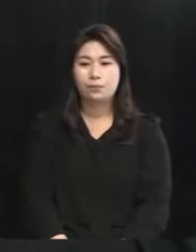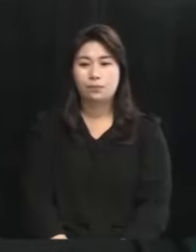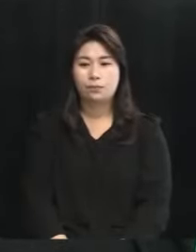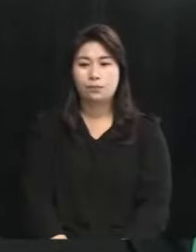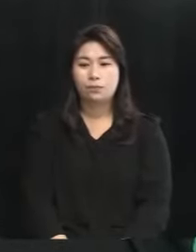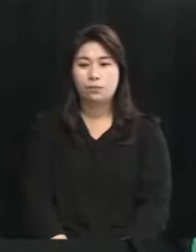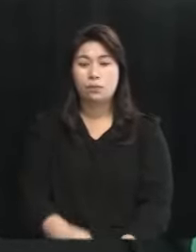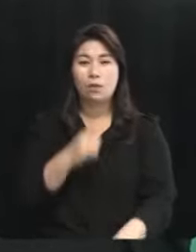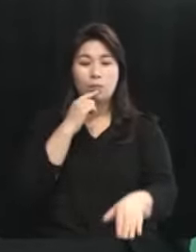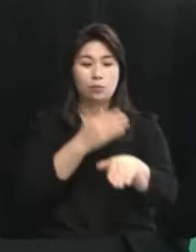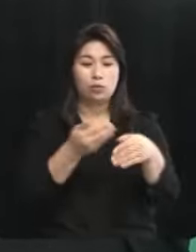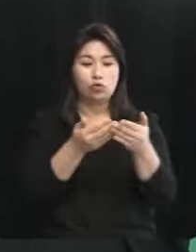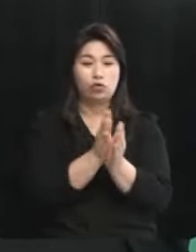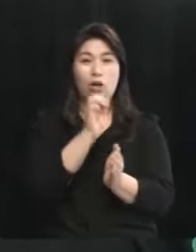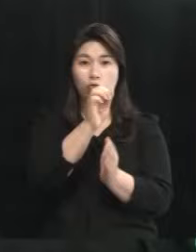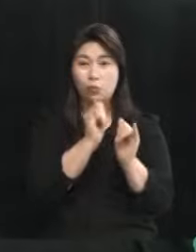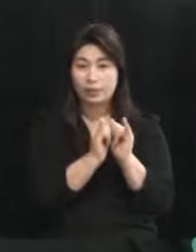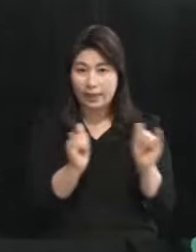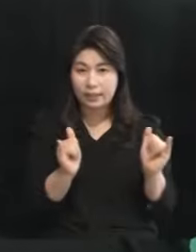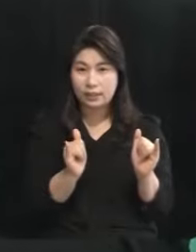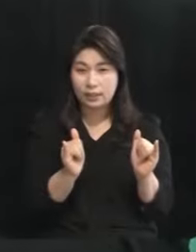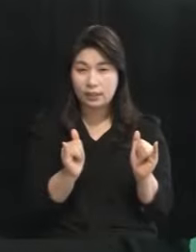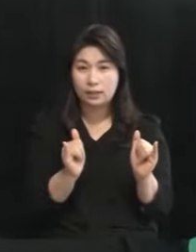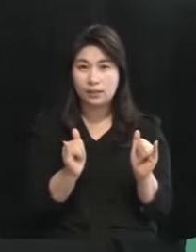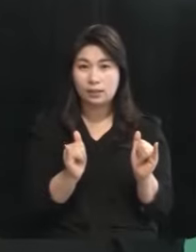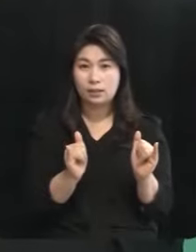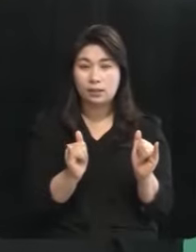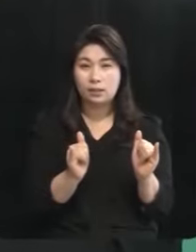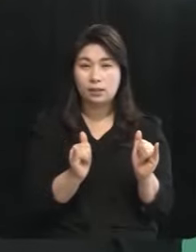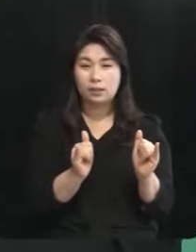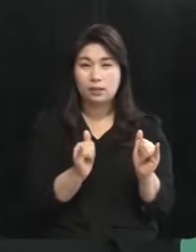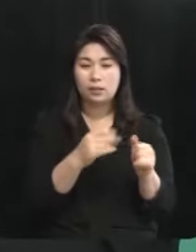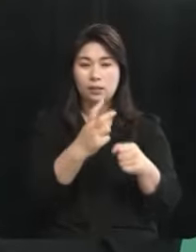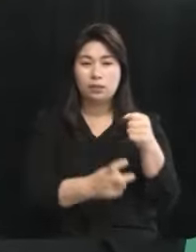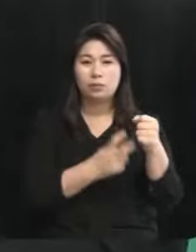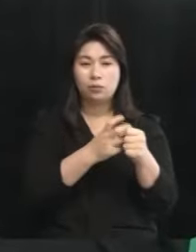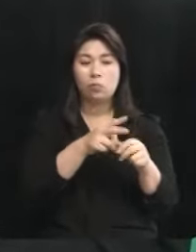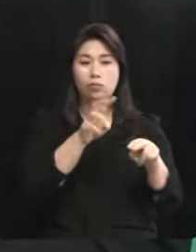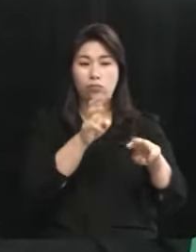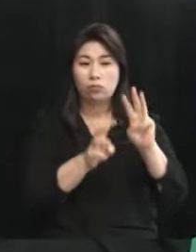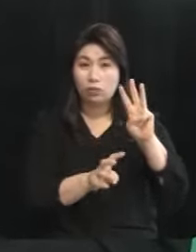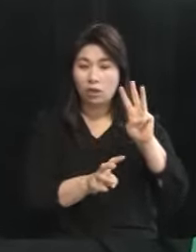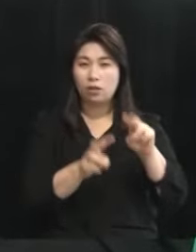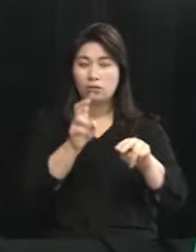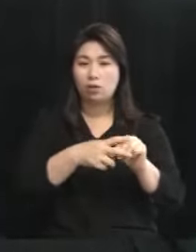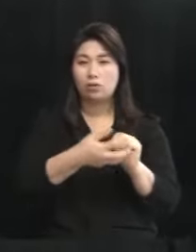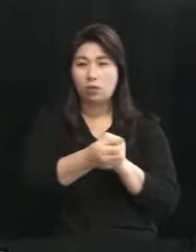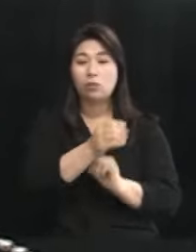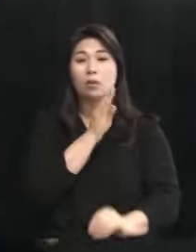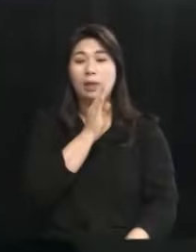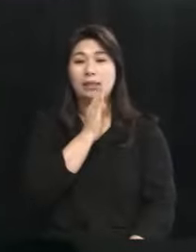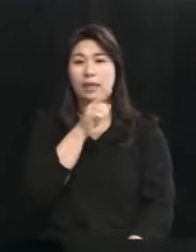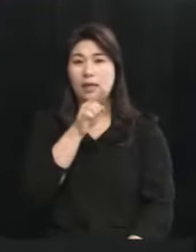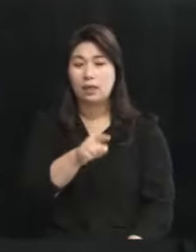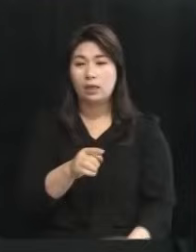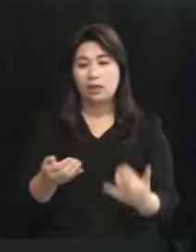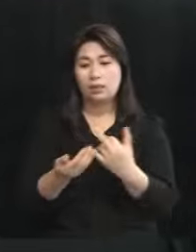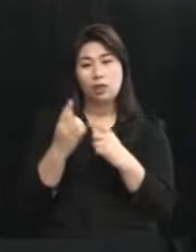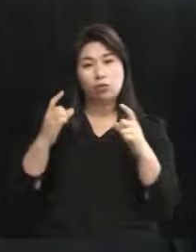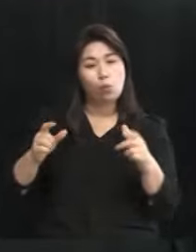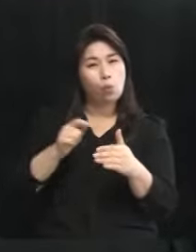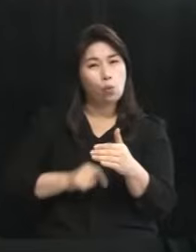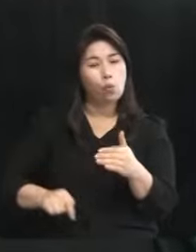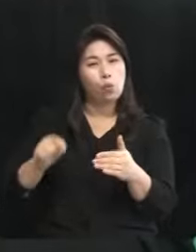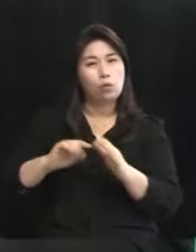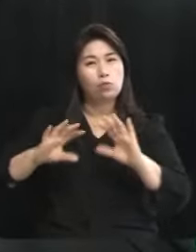민주당 후보들이 집권하는 기간 내에 있었던 것은 맞습니다 하지만 이것은 제주도 내에